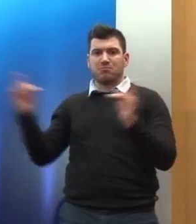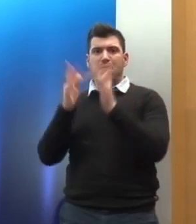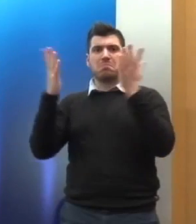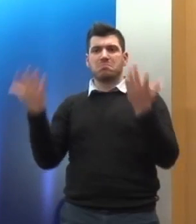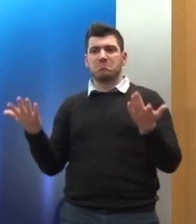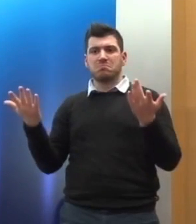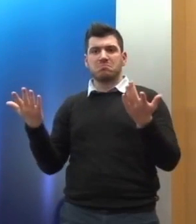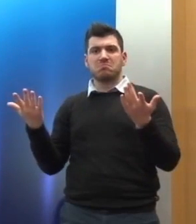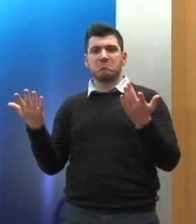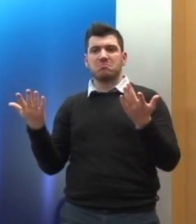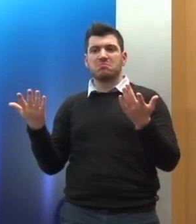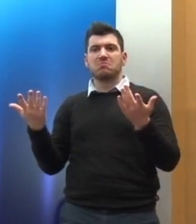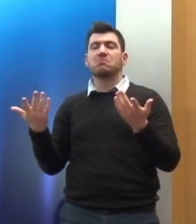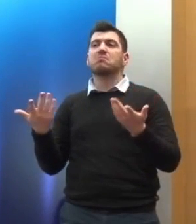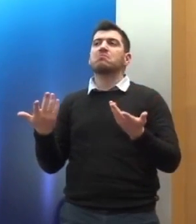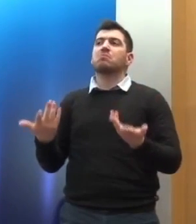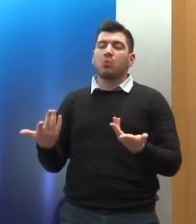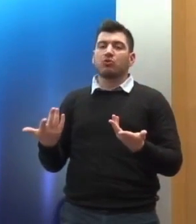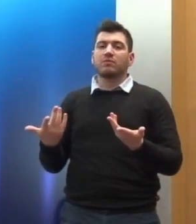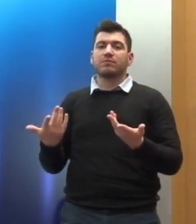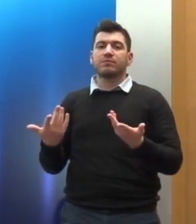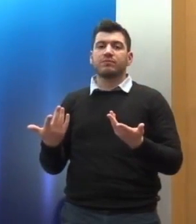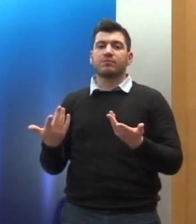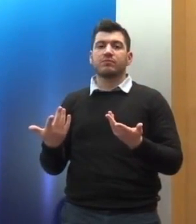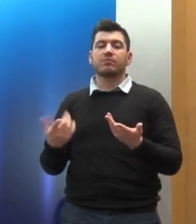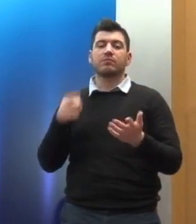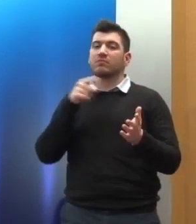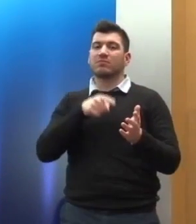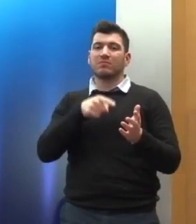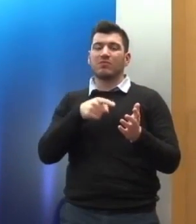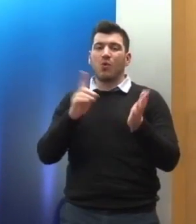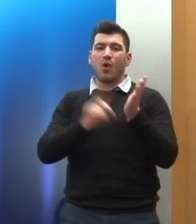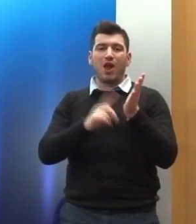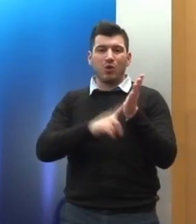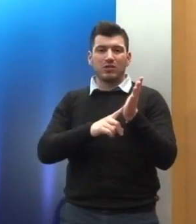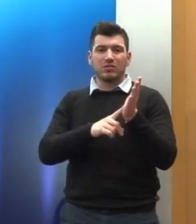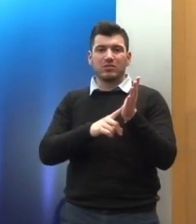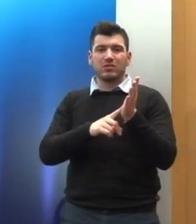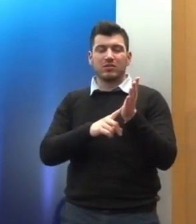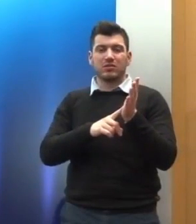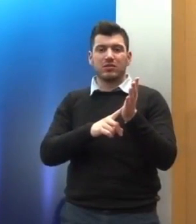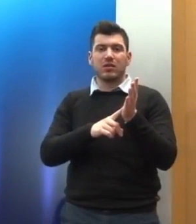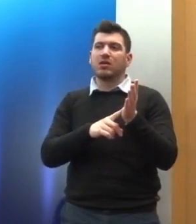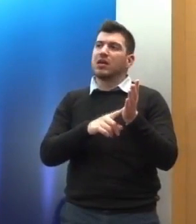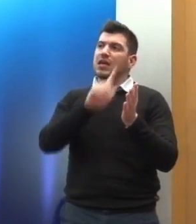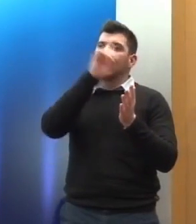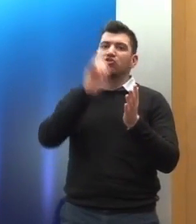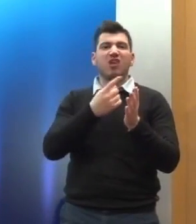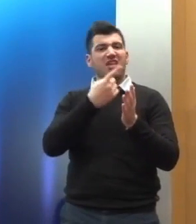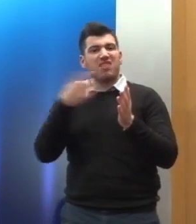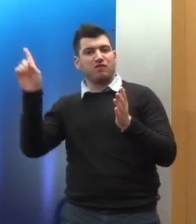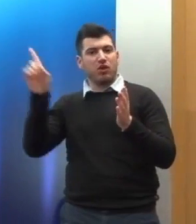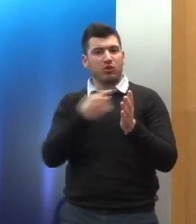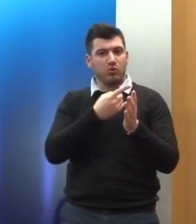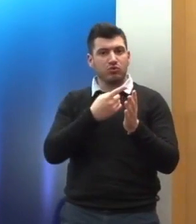περί λογικού άλματος, δεδομένου ότι εφαρμοστεί ως κανόνας είναι διαφορετικός στις δύο περιπτώσεις και